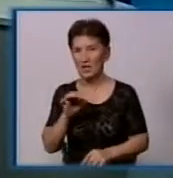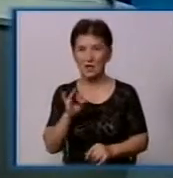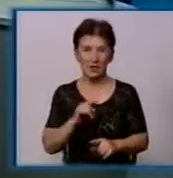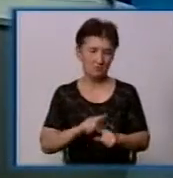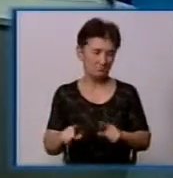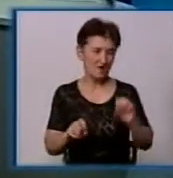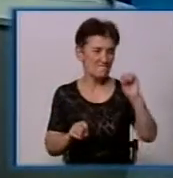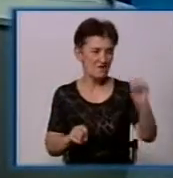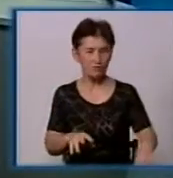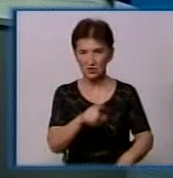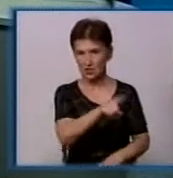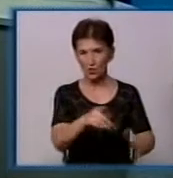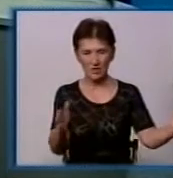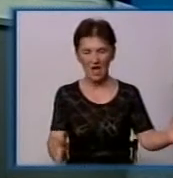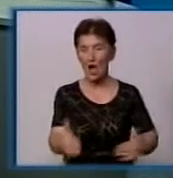потрібно.